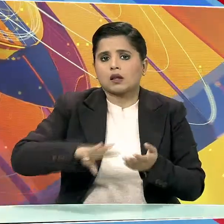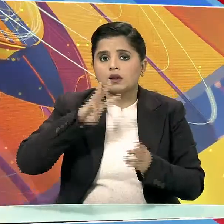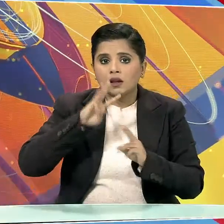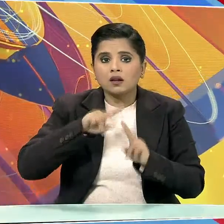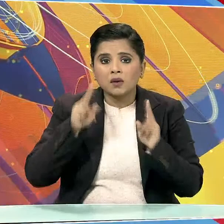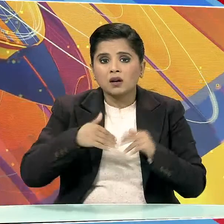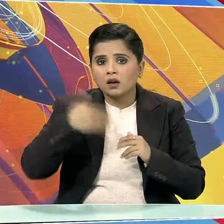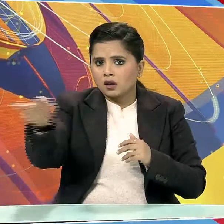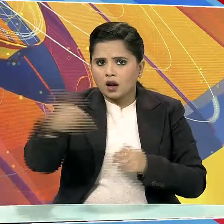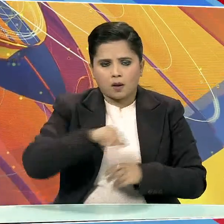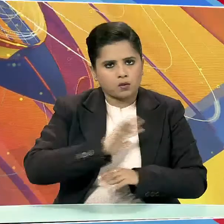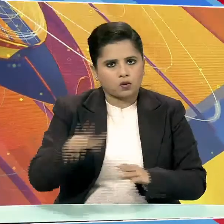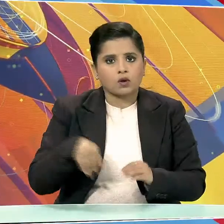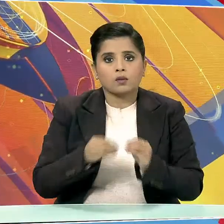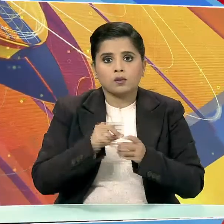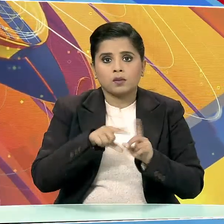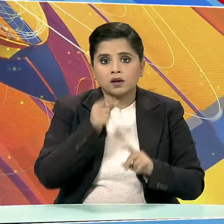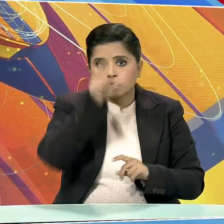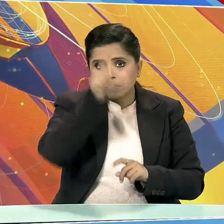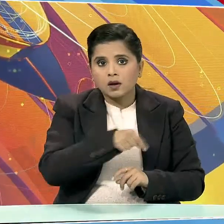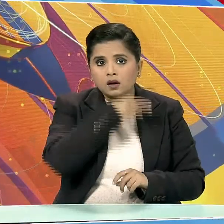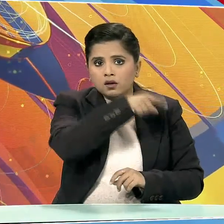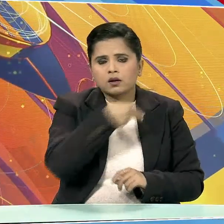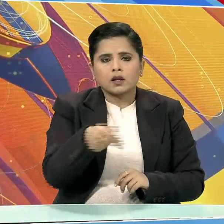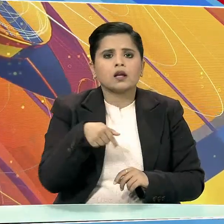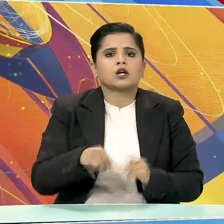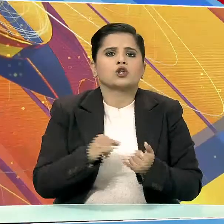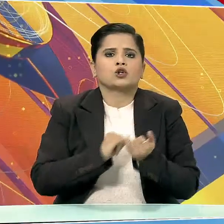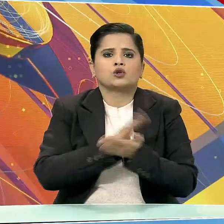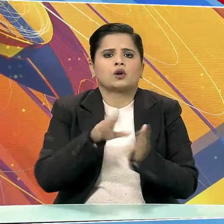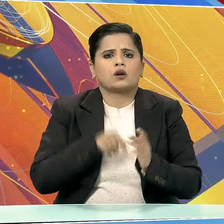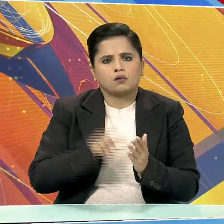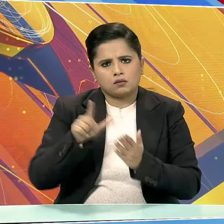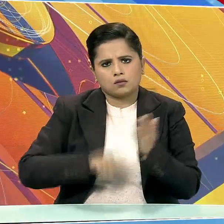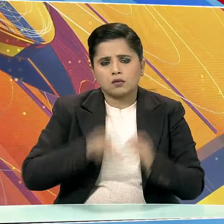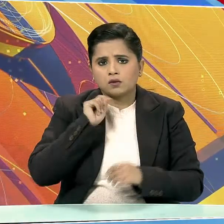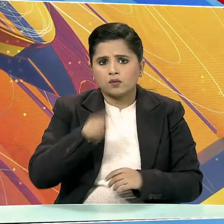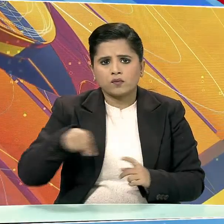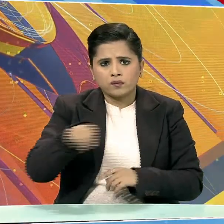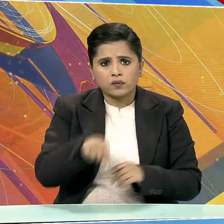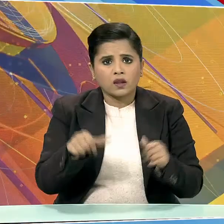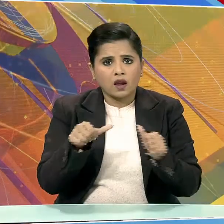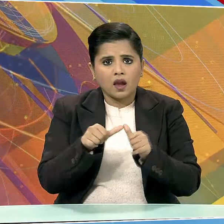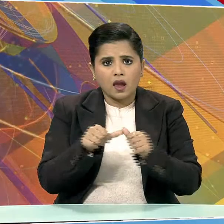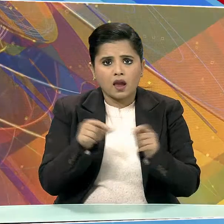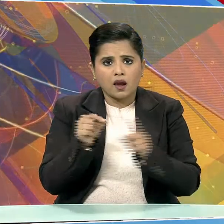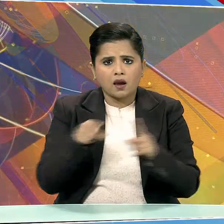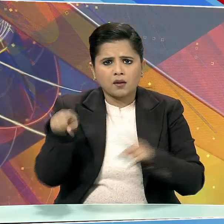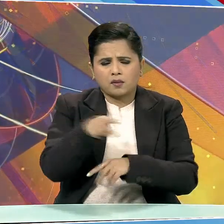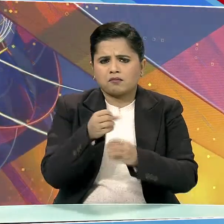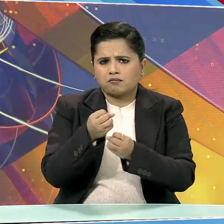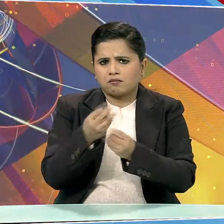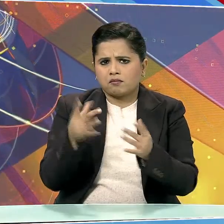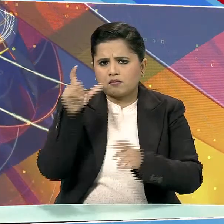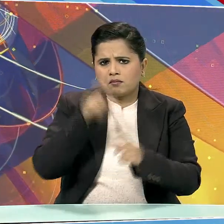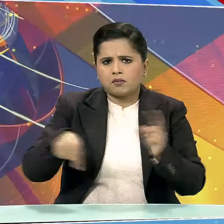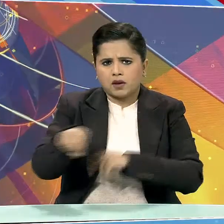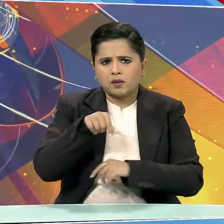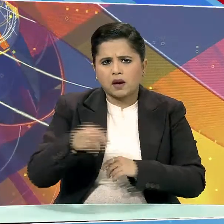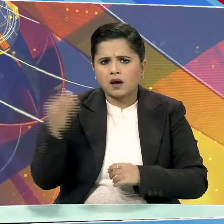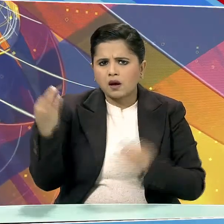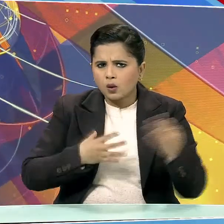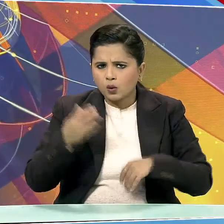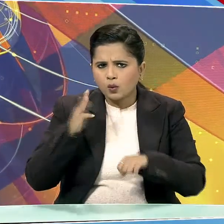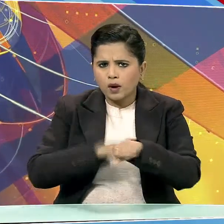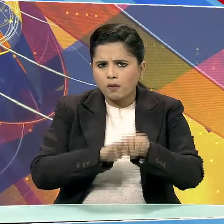प्रवक्त प्रवक्त प्रविन शंकर कपूर ने पत्र में कहा है चोकि आम आदमी पार्टी के अधिकांश पार्शत नए है